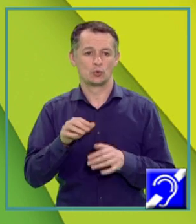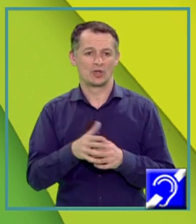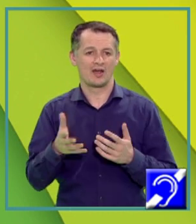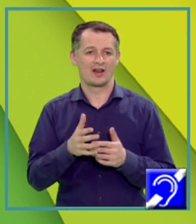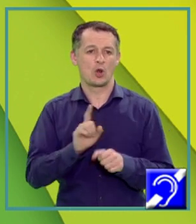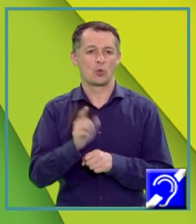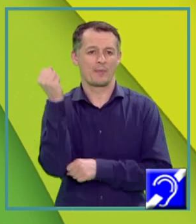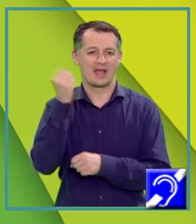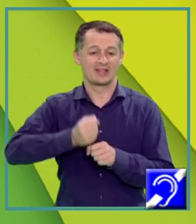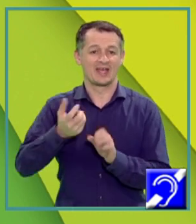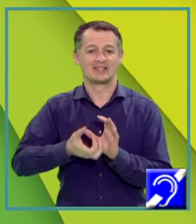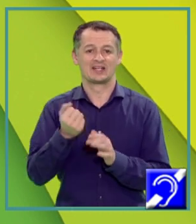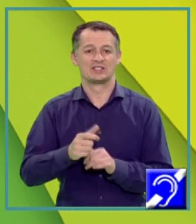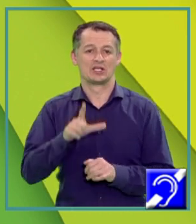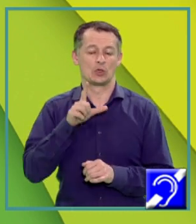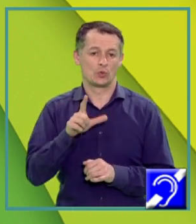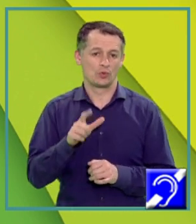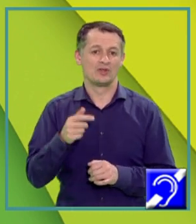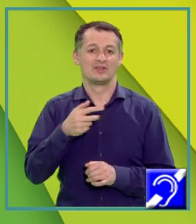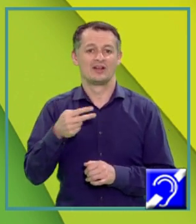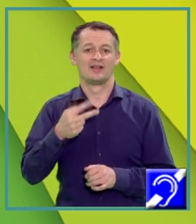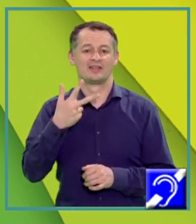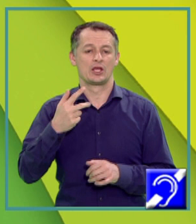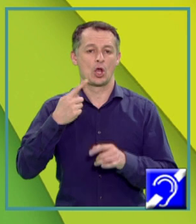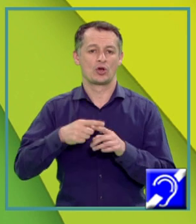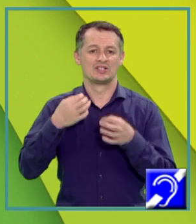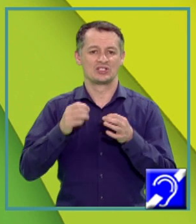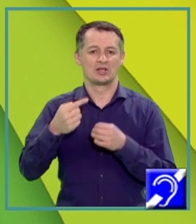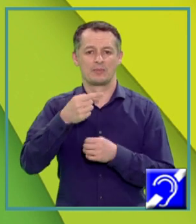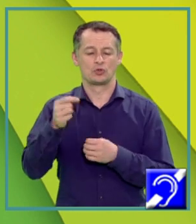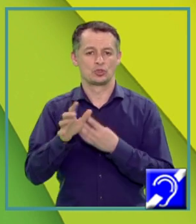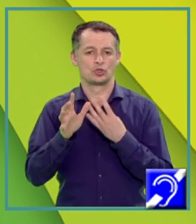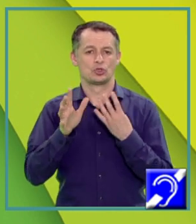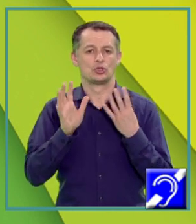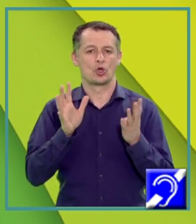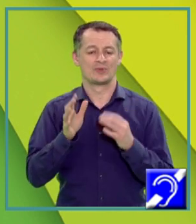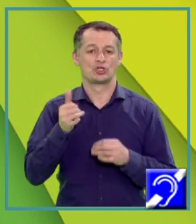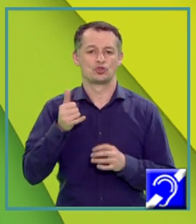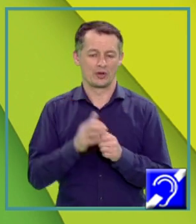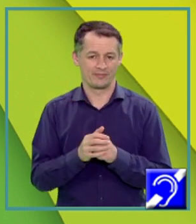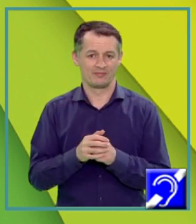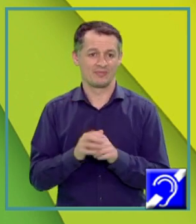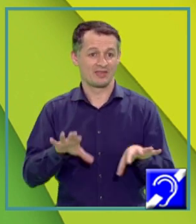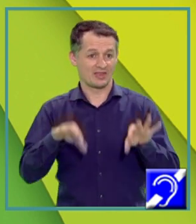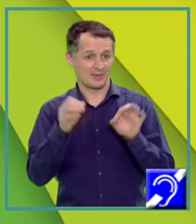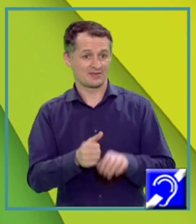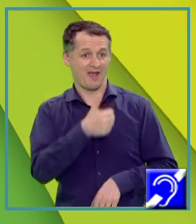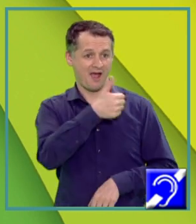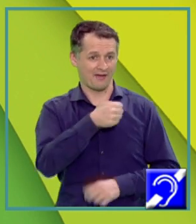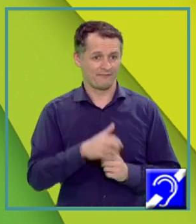mecanic de extracție egal cu 3 ori 10 la minus 19 juli Determinați a